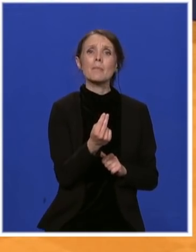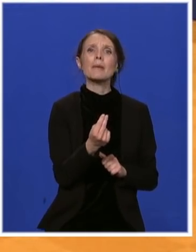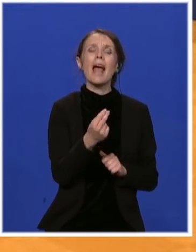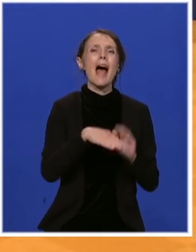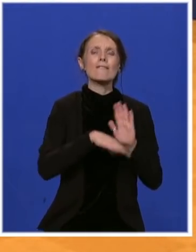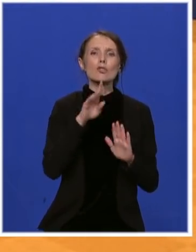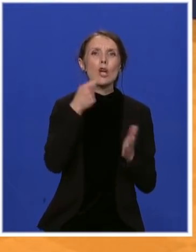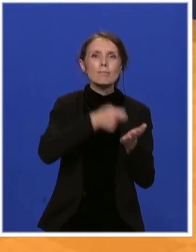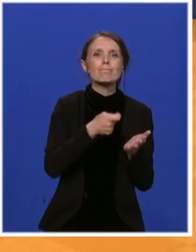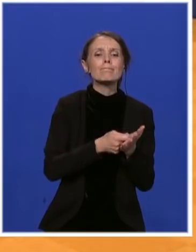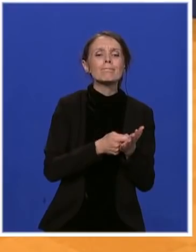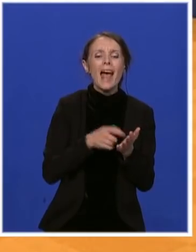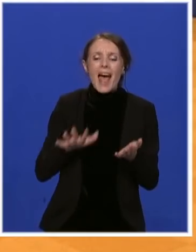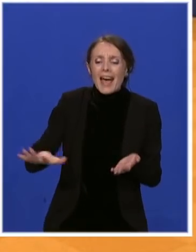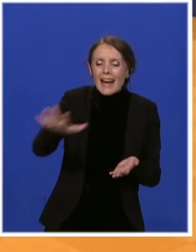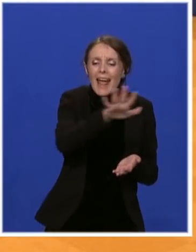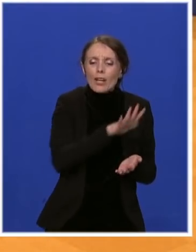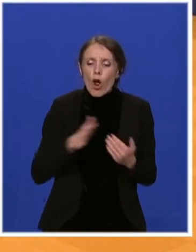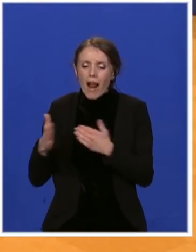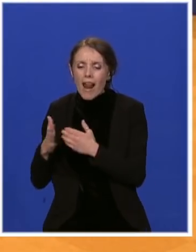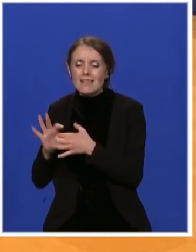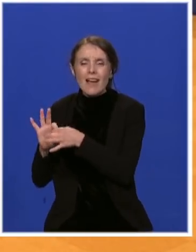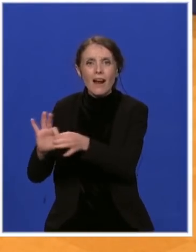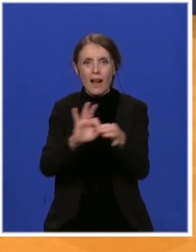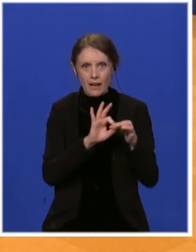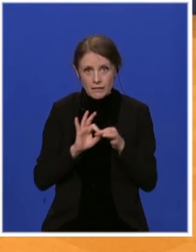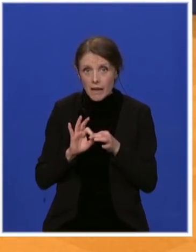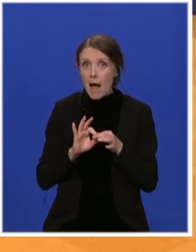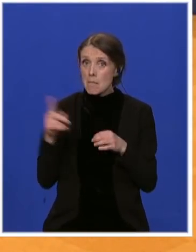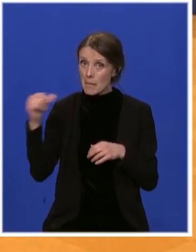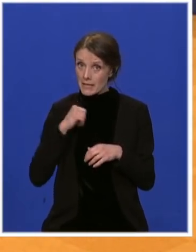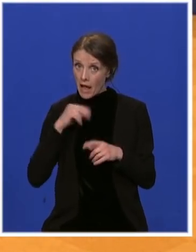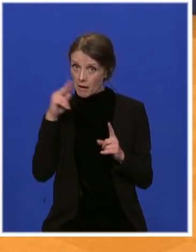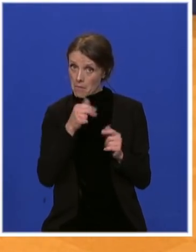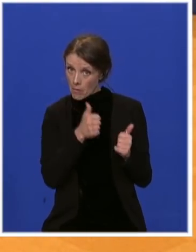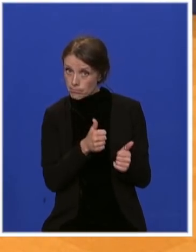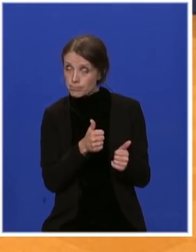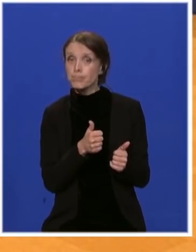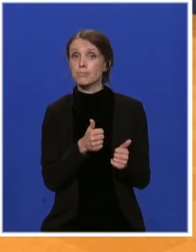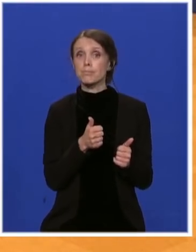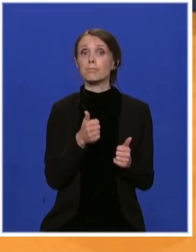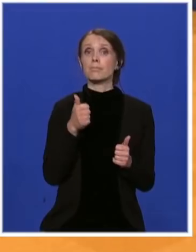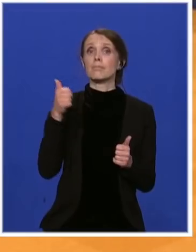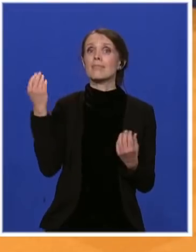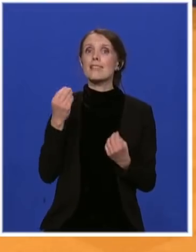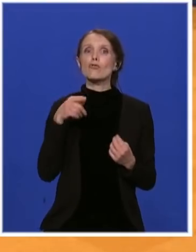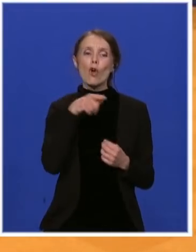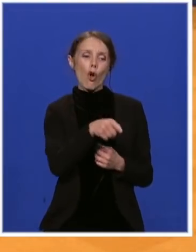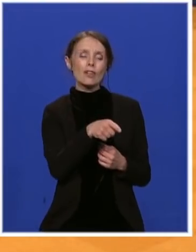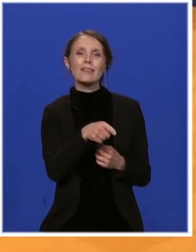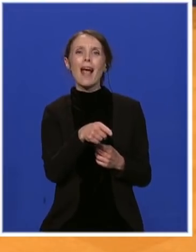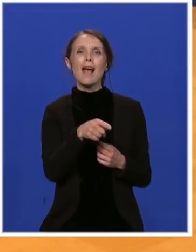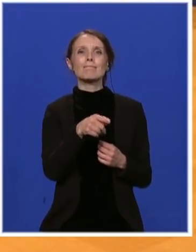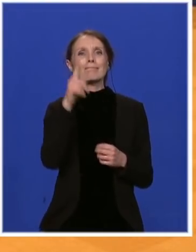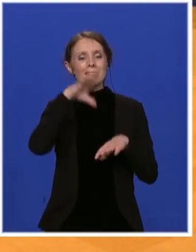saradnju pa me zanima kako vi vidite te napore Srbije u tom pravcu koji su podržani i vašim političkim porukama i